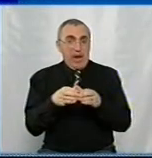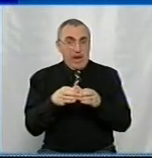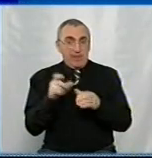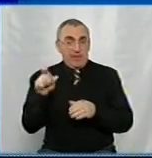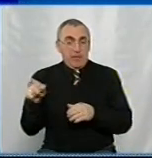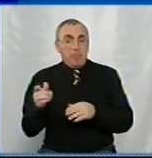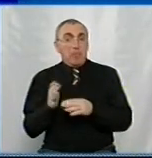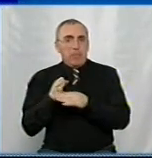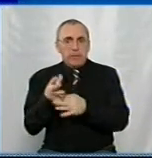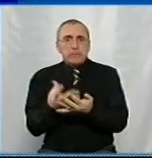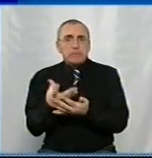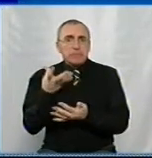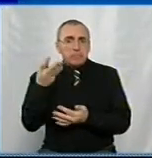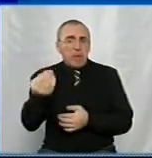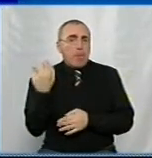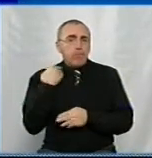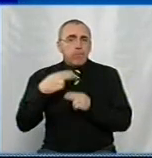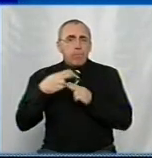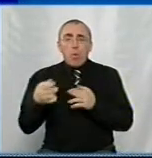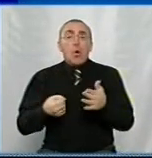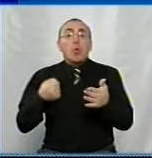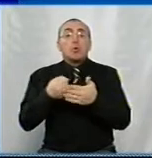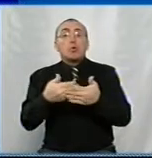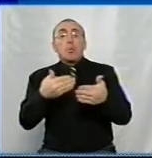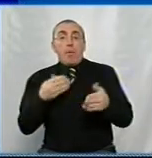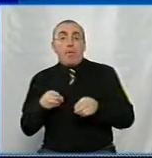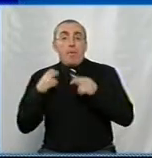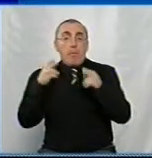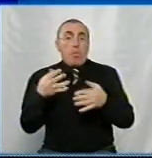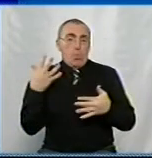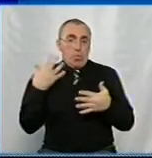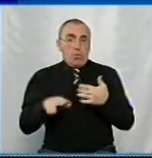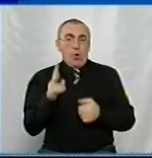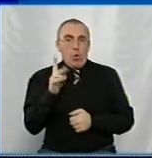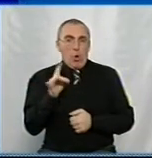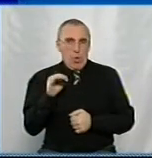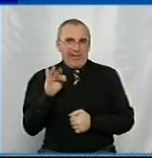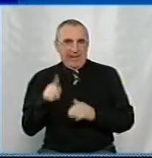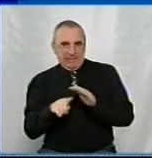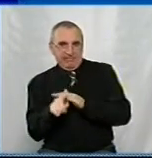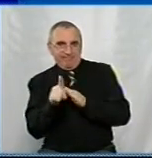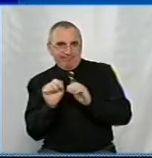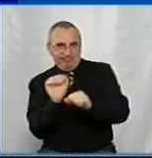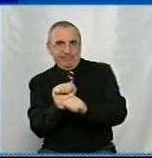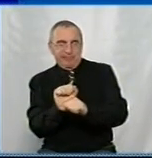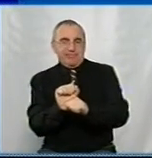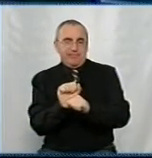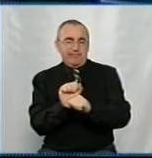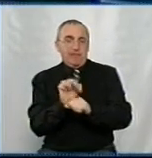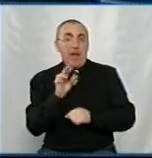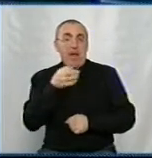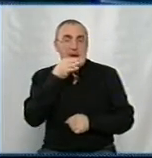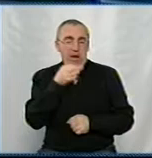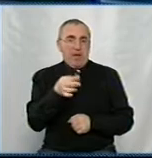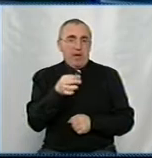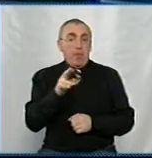приходять і сплачують заборгованість до того, як приїде до них вже кротик. Тобто, як кажуть,